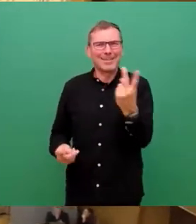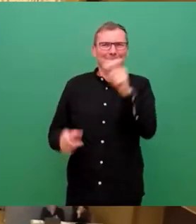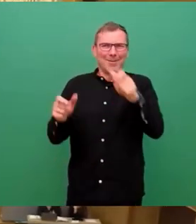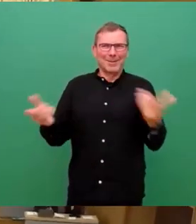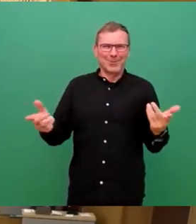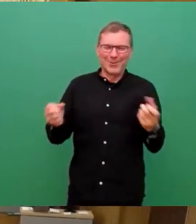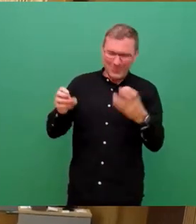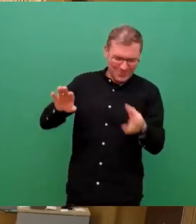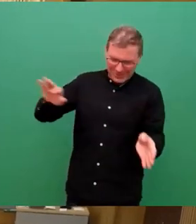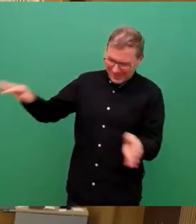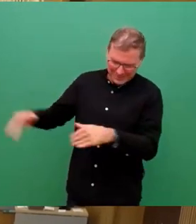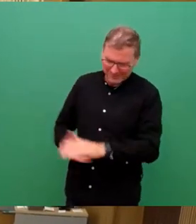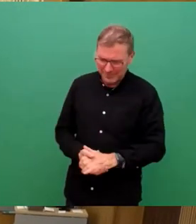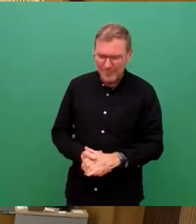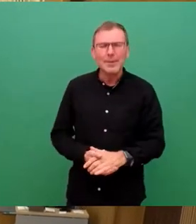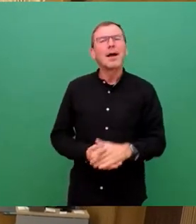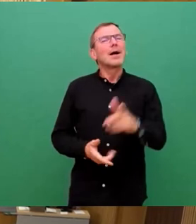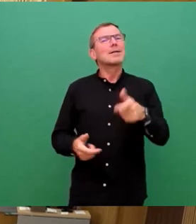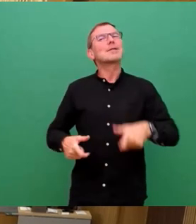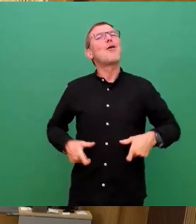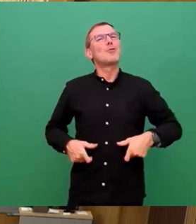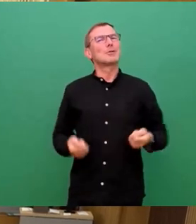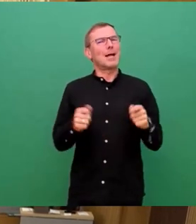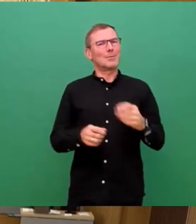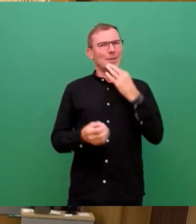So, nach dem unterhaltsamen Abschluss der Fragestunde.